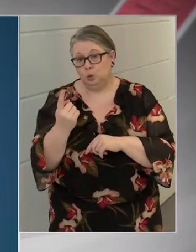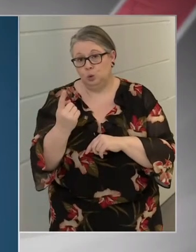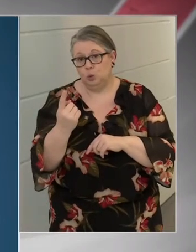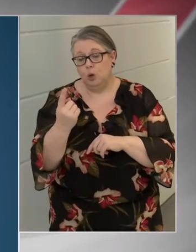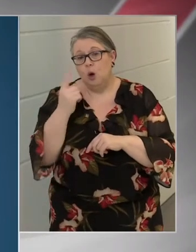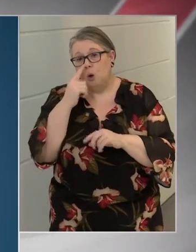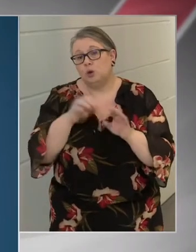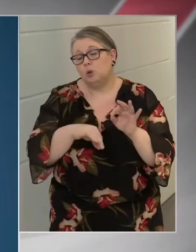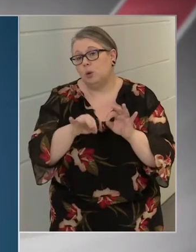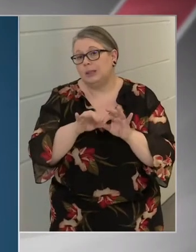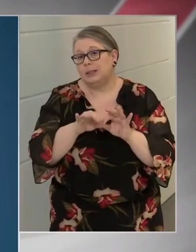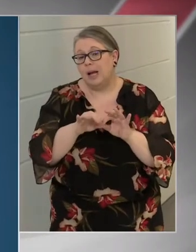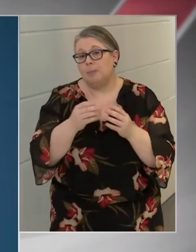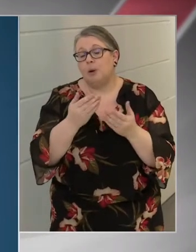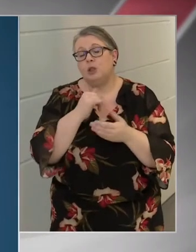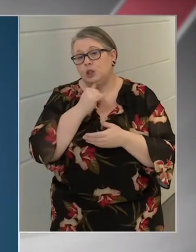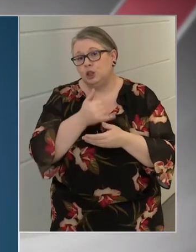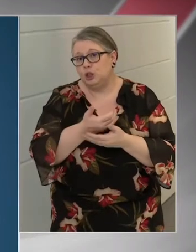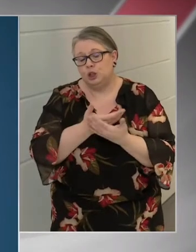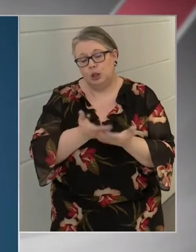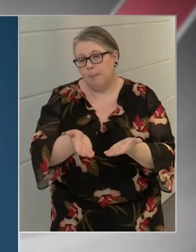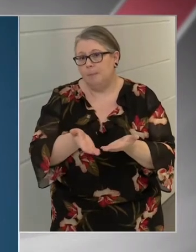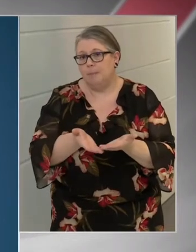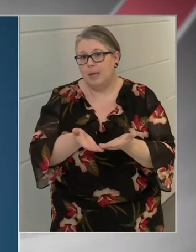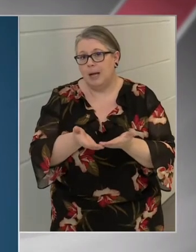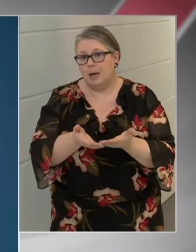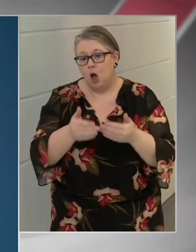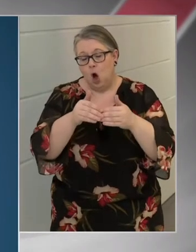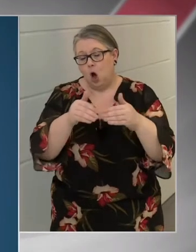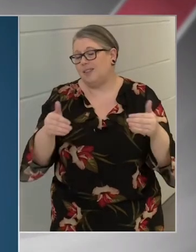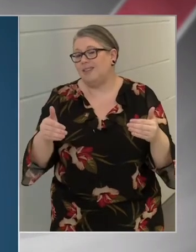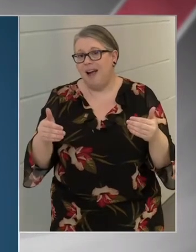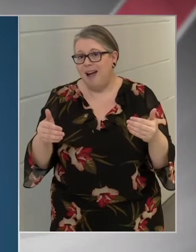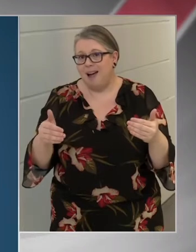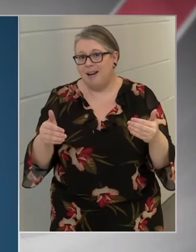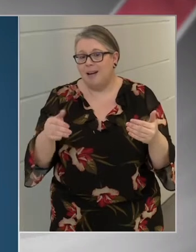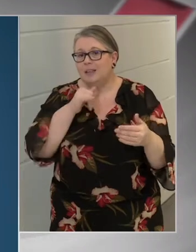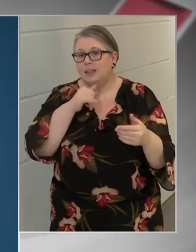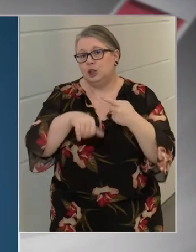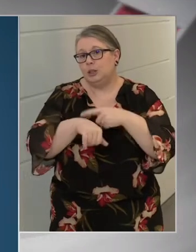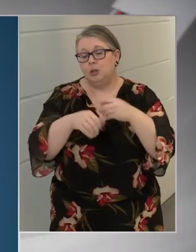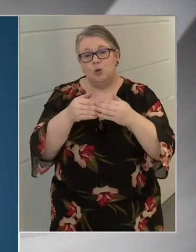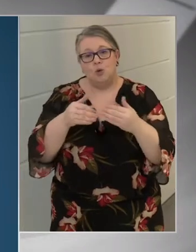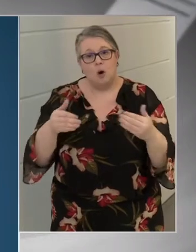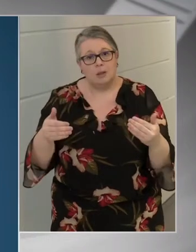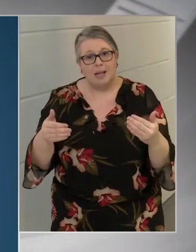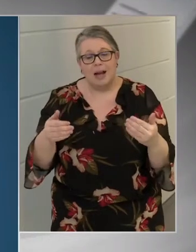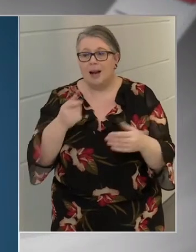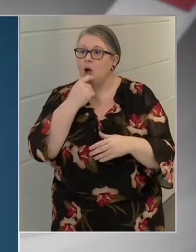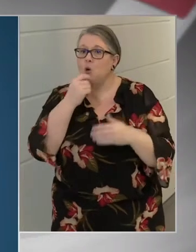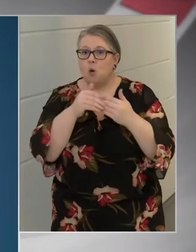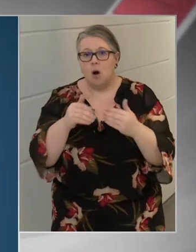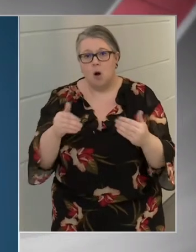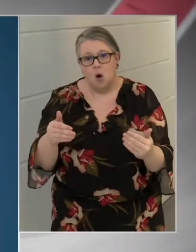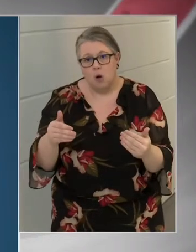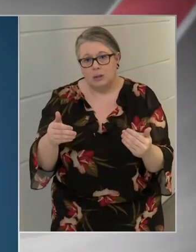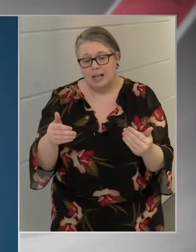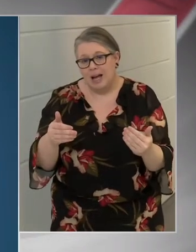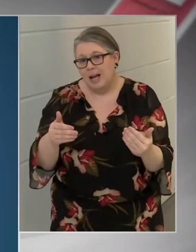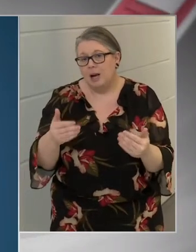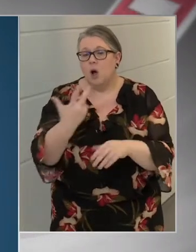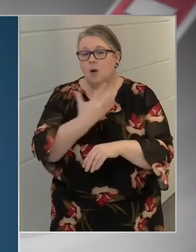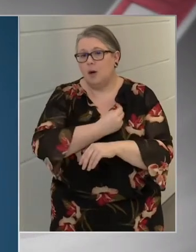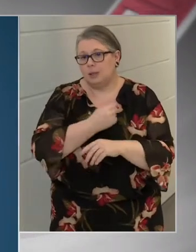hogy Oroszországban sincsen semmilyen határ, nincsen sem időben korhatár a Sputnik